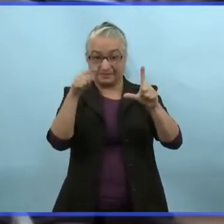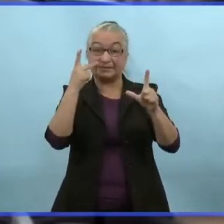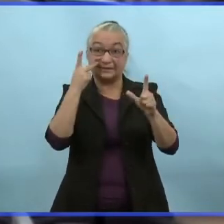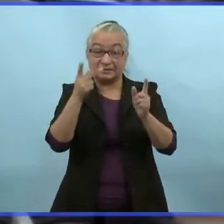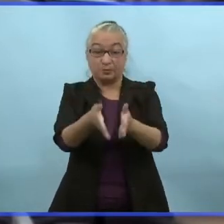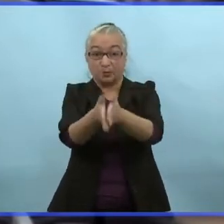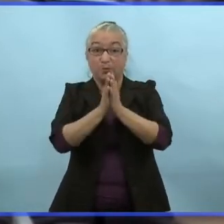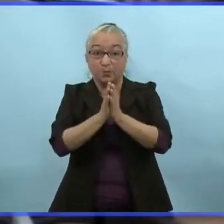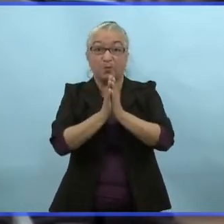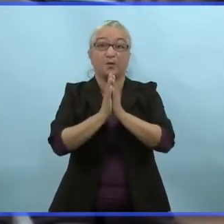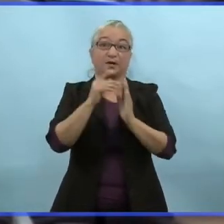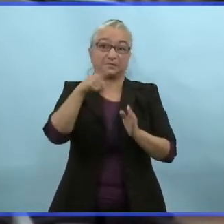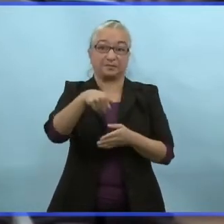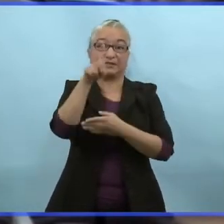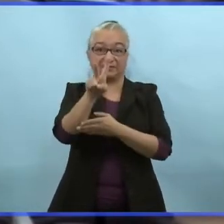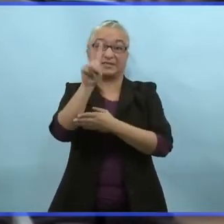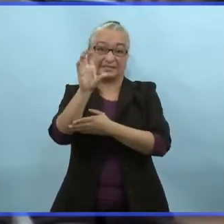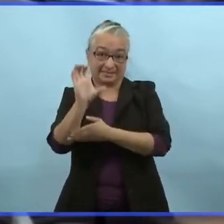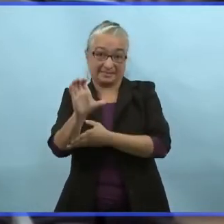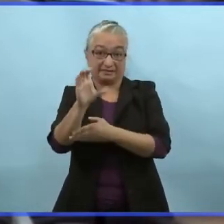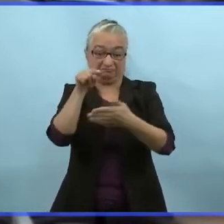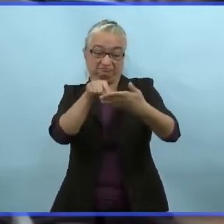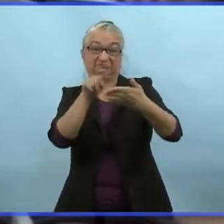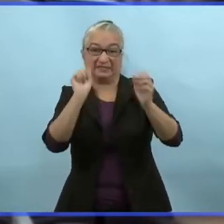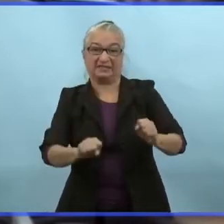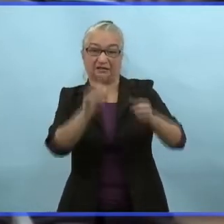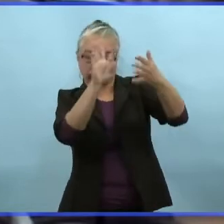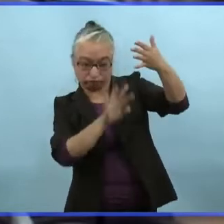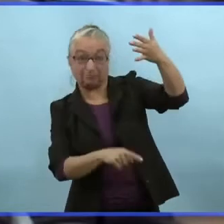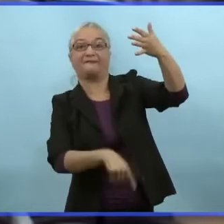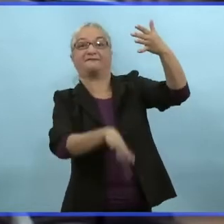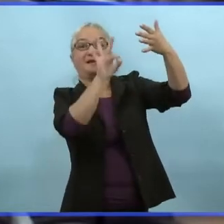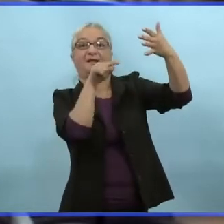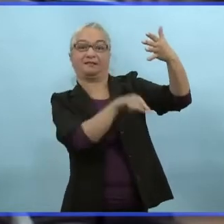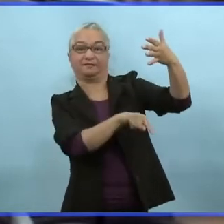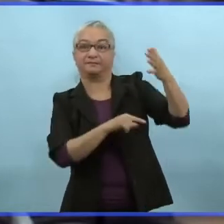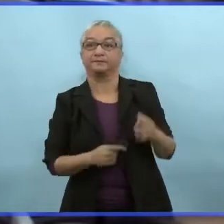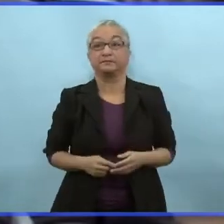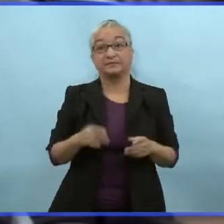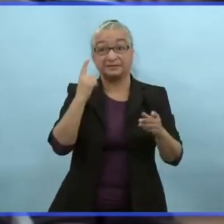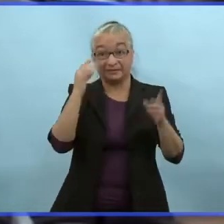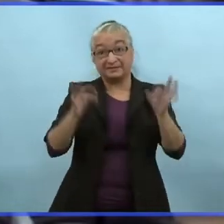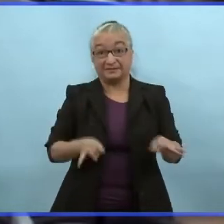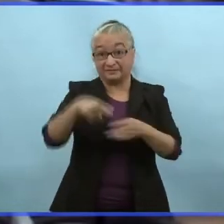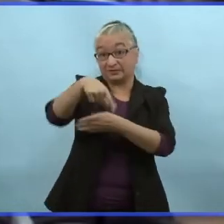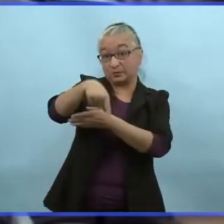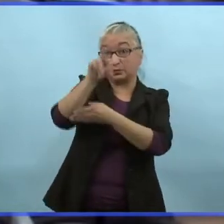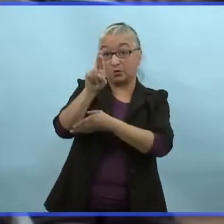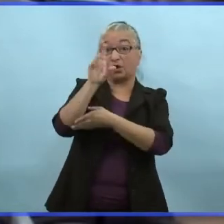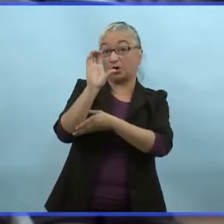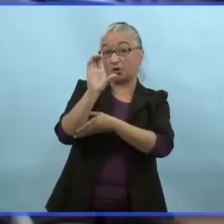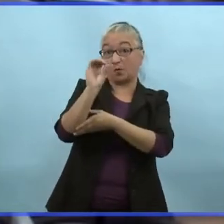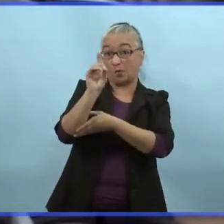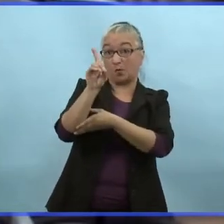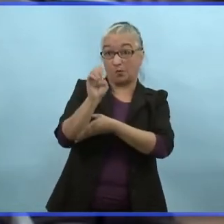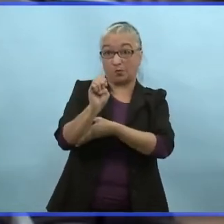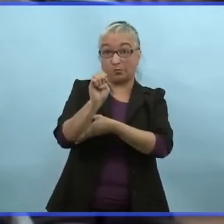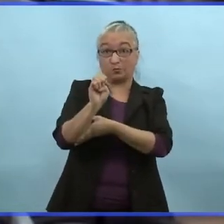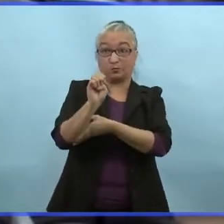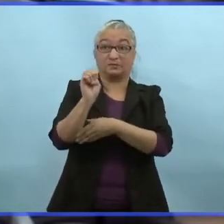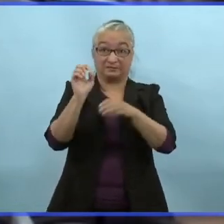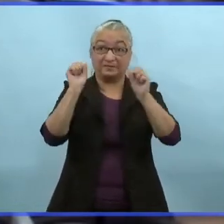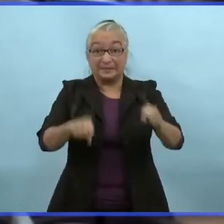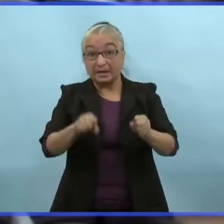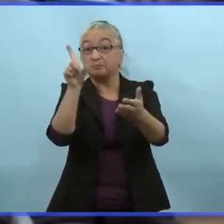demander votre carte pancanadienne. Vous pouvez choisir de recevoir ce code QR